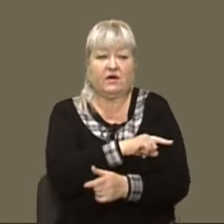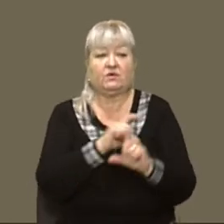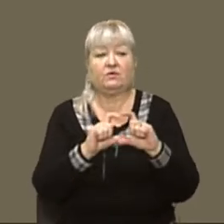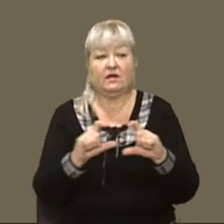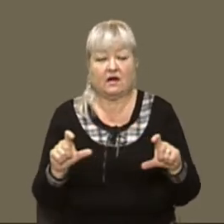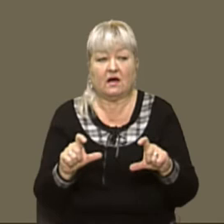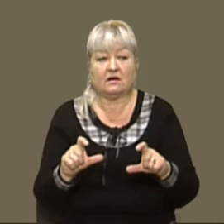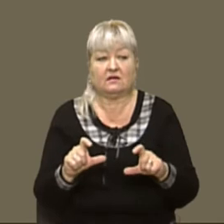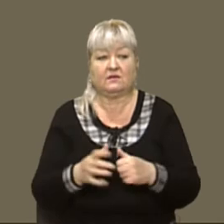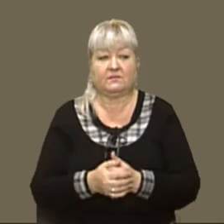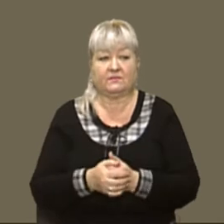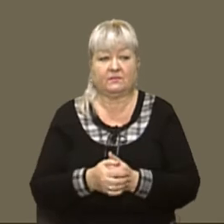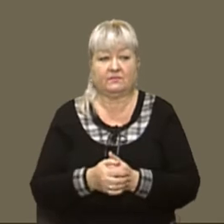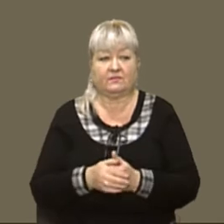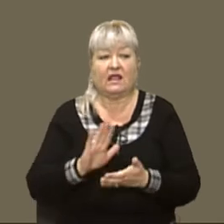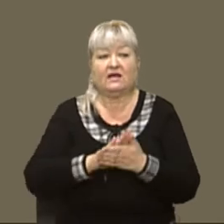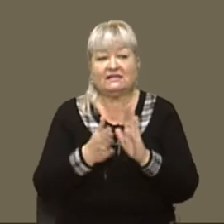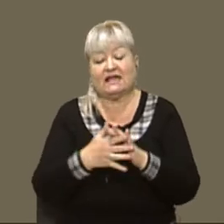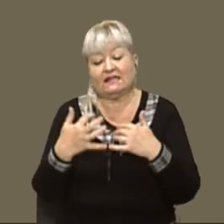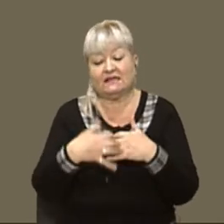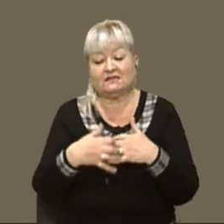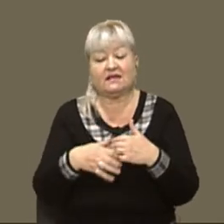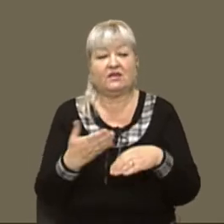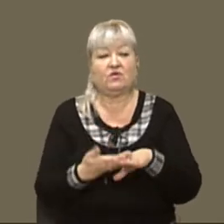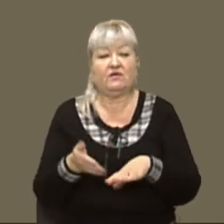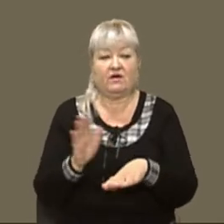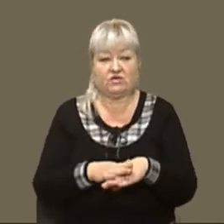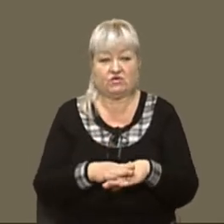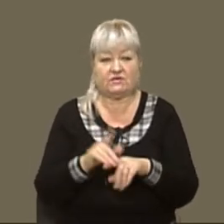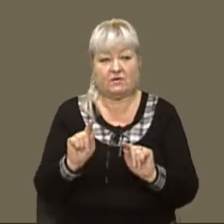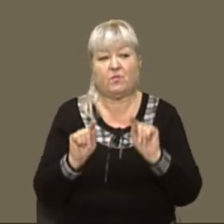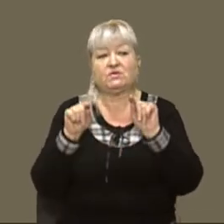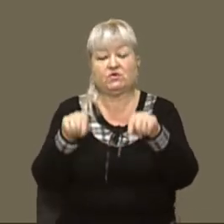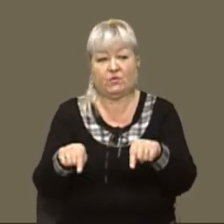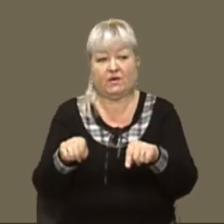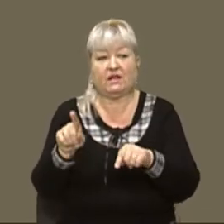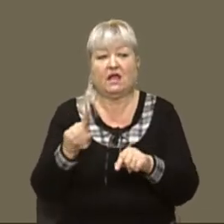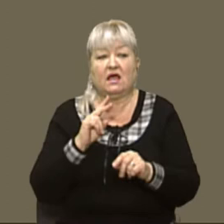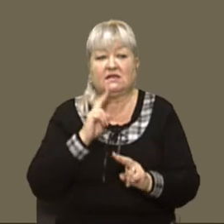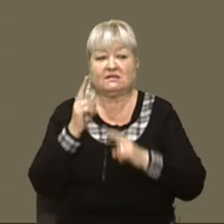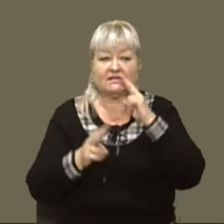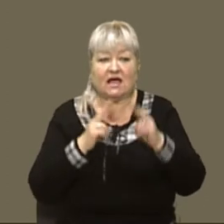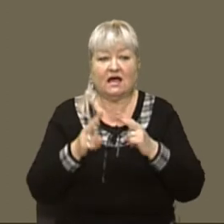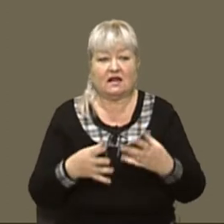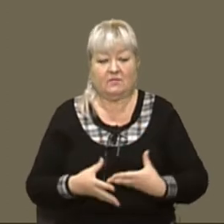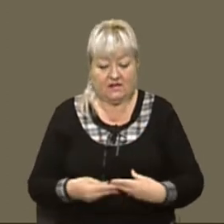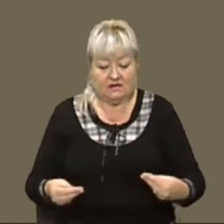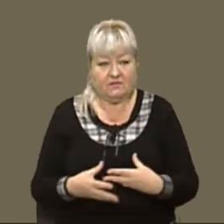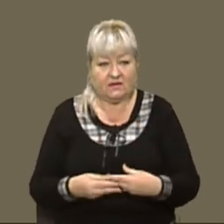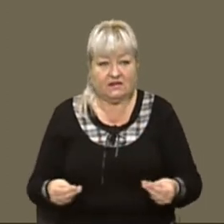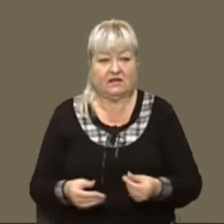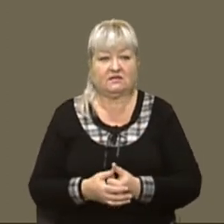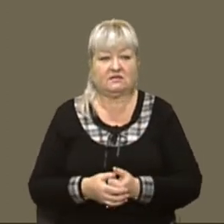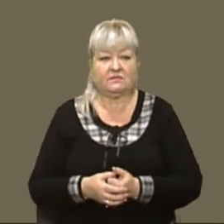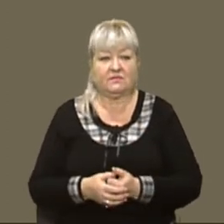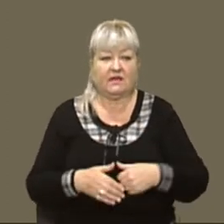лікарні. Стан їх середньої важкості. Поступили вони з скаргами на рідкість